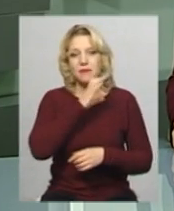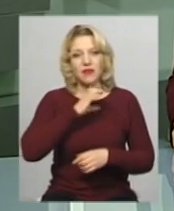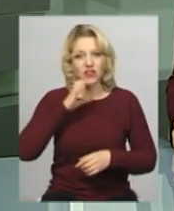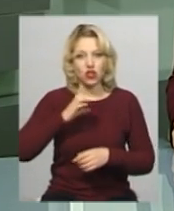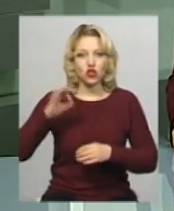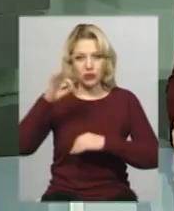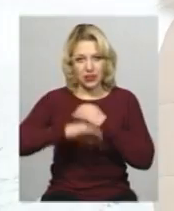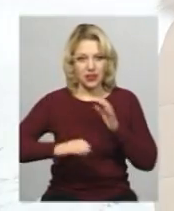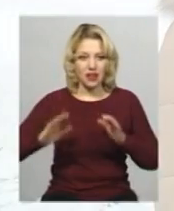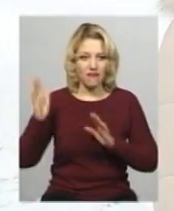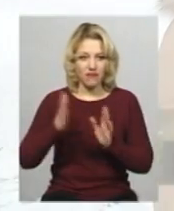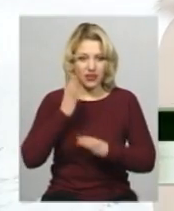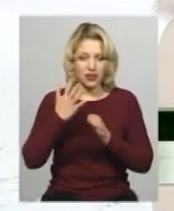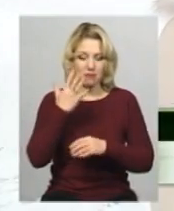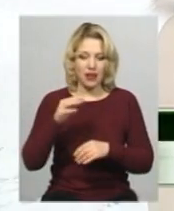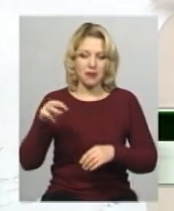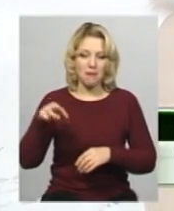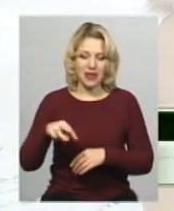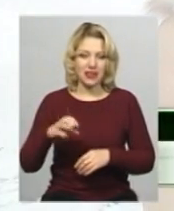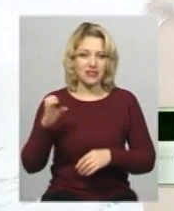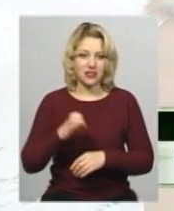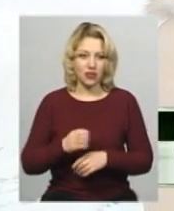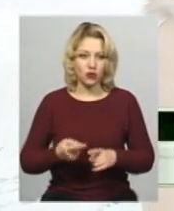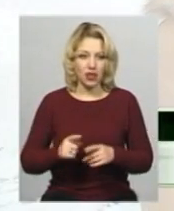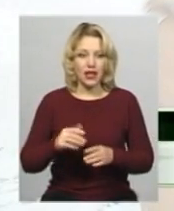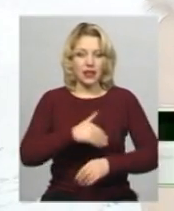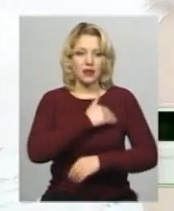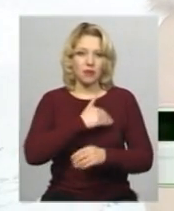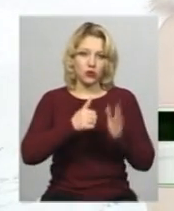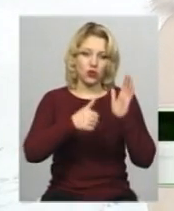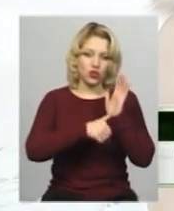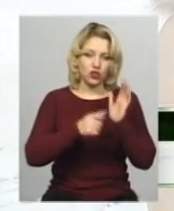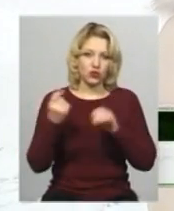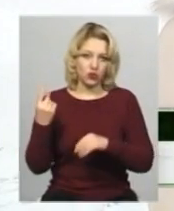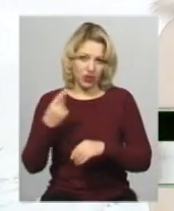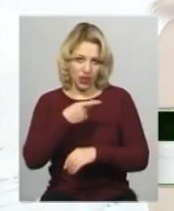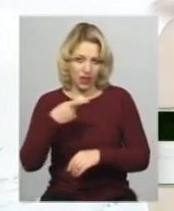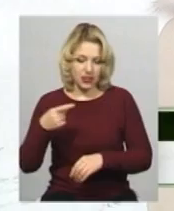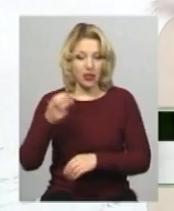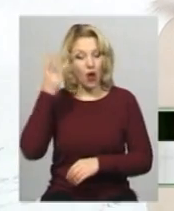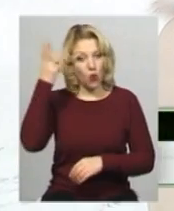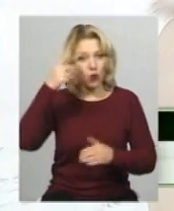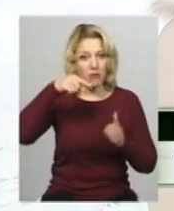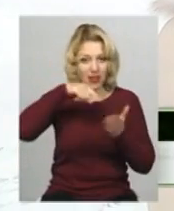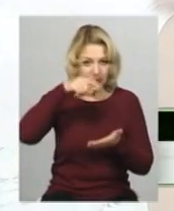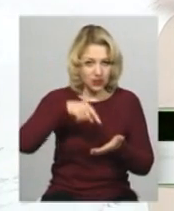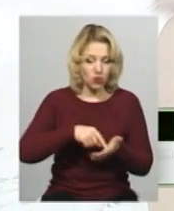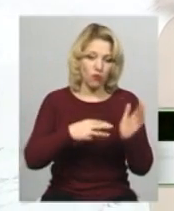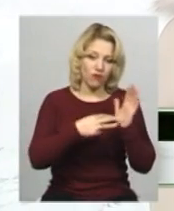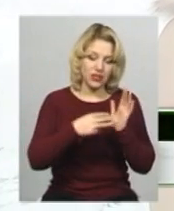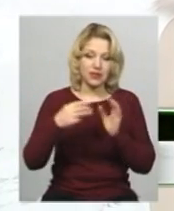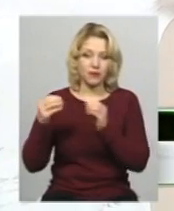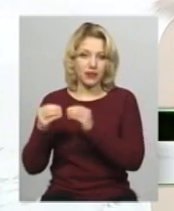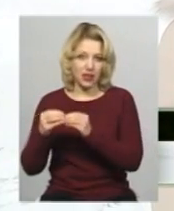секунду. Температура повітря вночі по області 6-11, у Хмельницькому – 8-10 градусів морозу. В